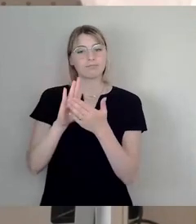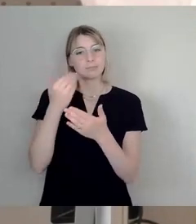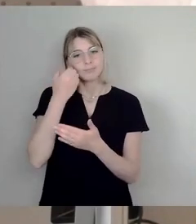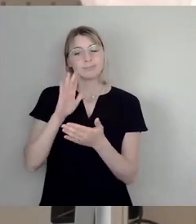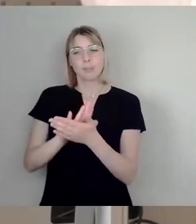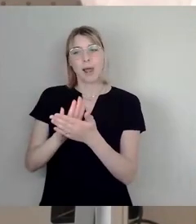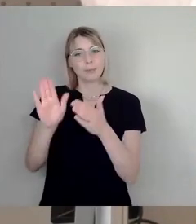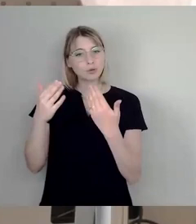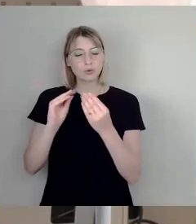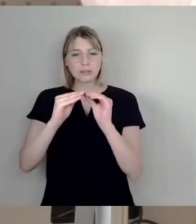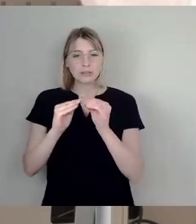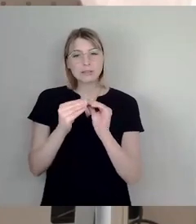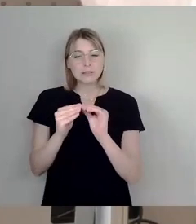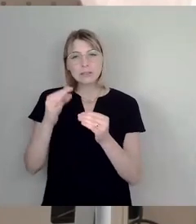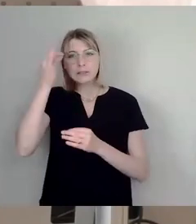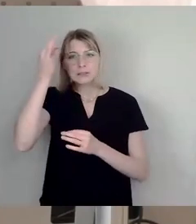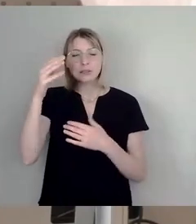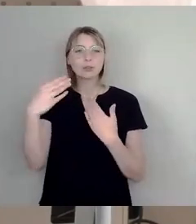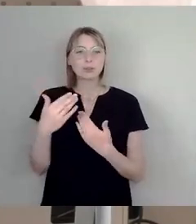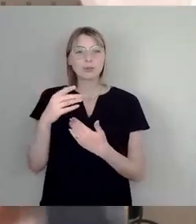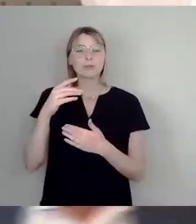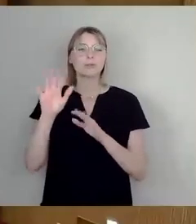Wir sehen uns sicher irgendwie auch mal wieder. Vielen Dank.